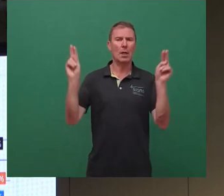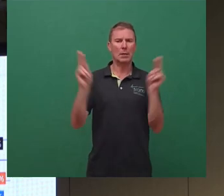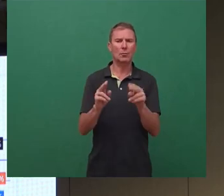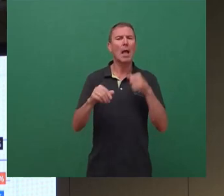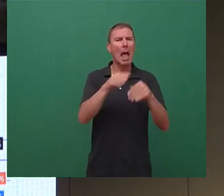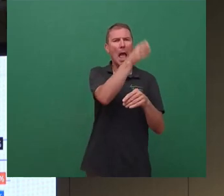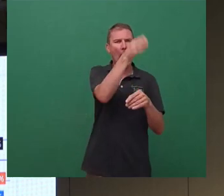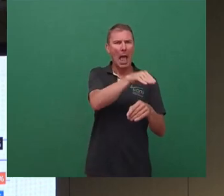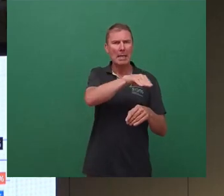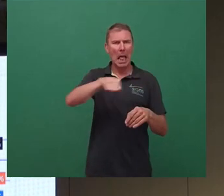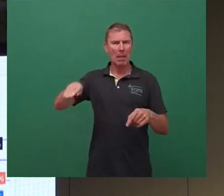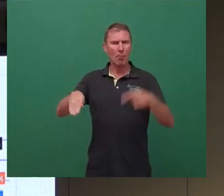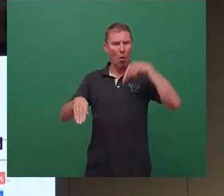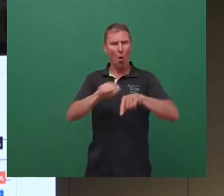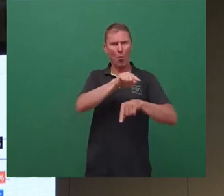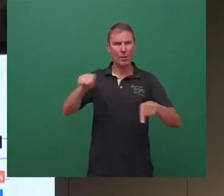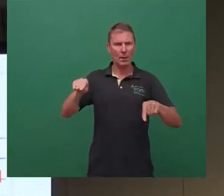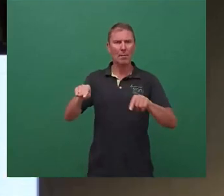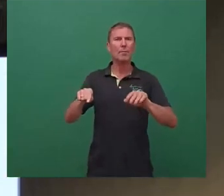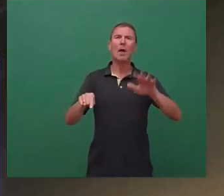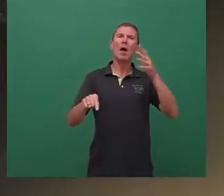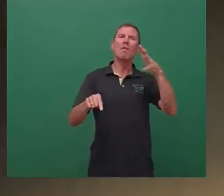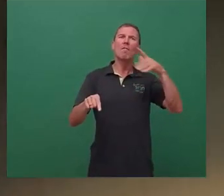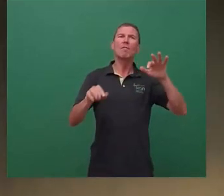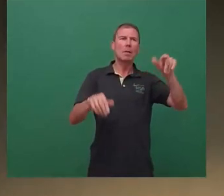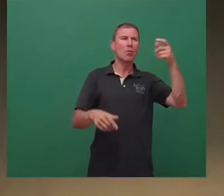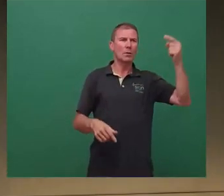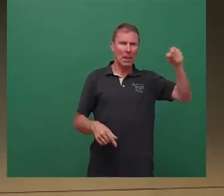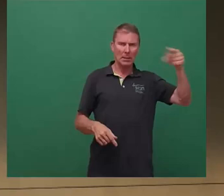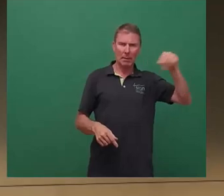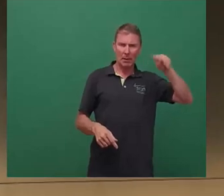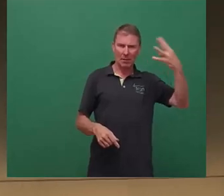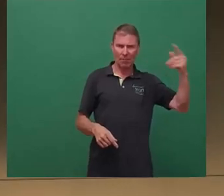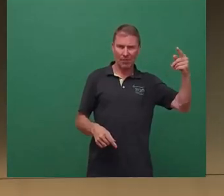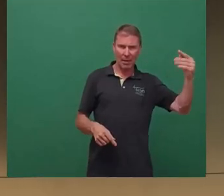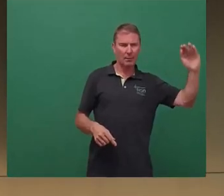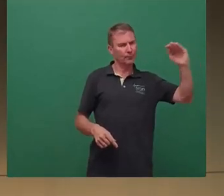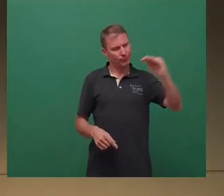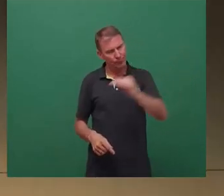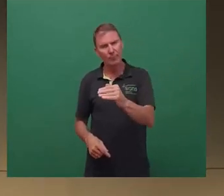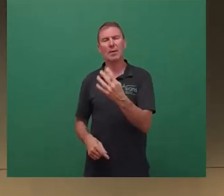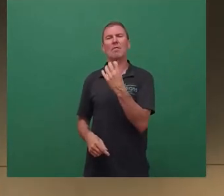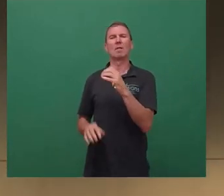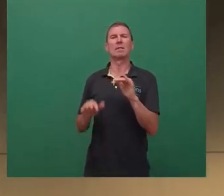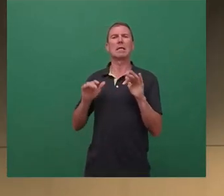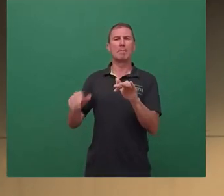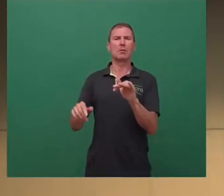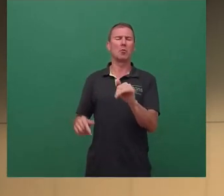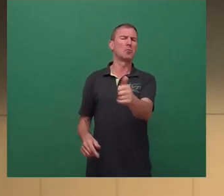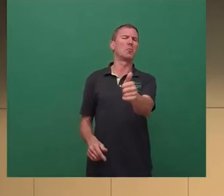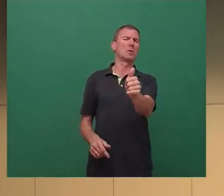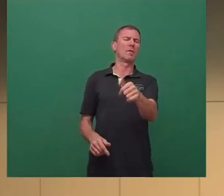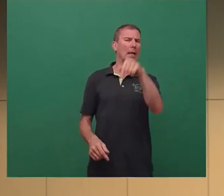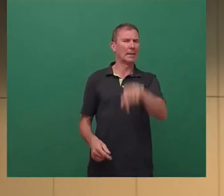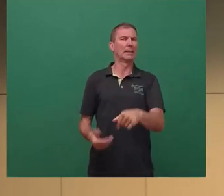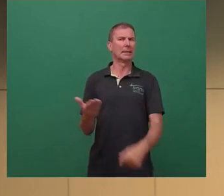unten. Von 55 Millionen jährlich 2004 auf 40 Millionen, ungefähr 40 Millionen jetzt.